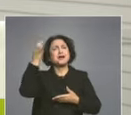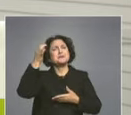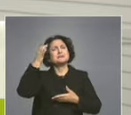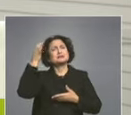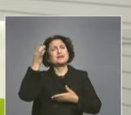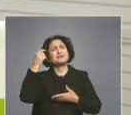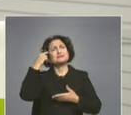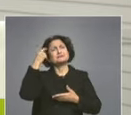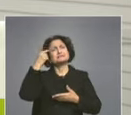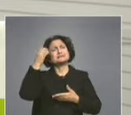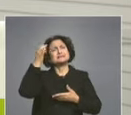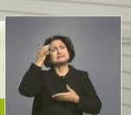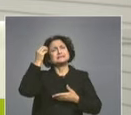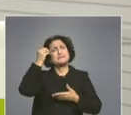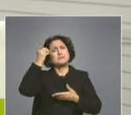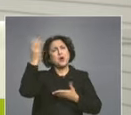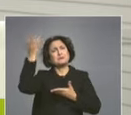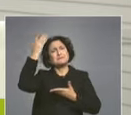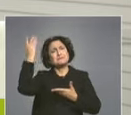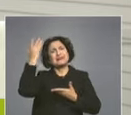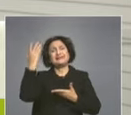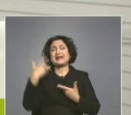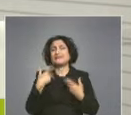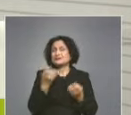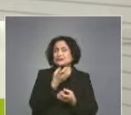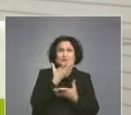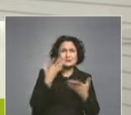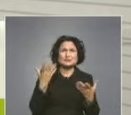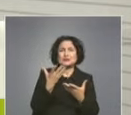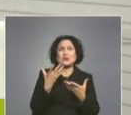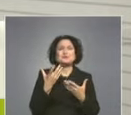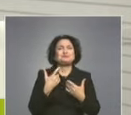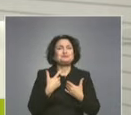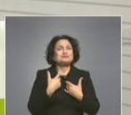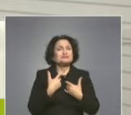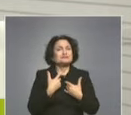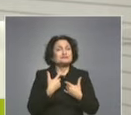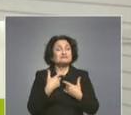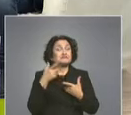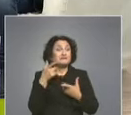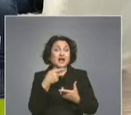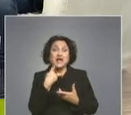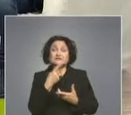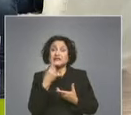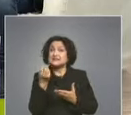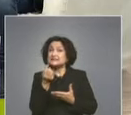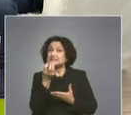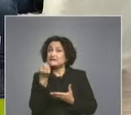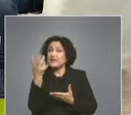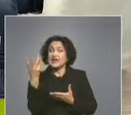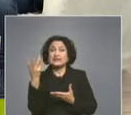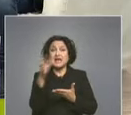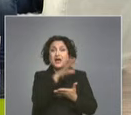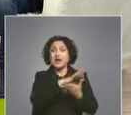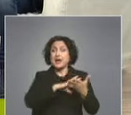носталгични. Това също е цвят в палитрата на човешкото. Казахте цвят на палитрата, все пак да кажем,